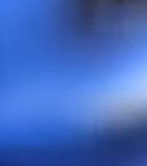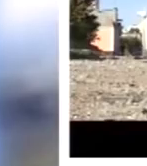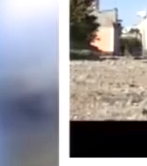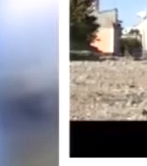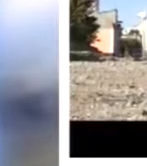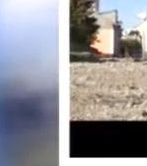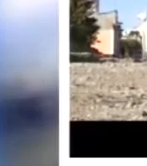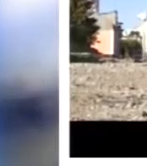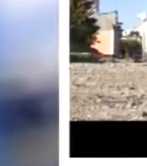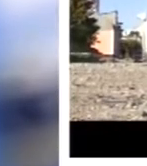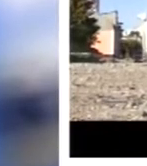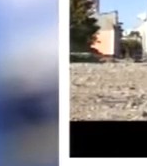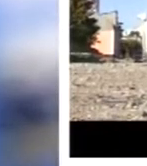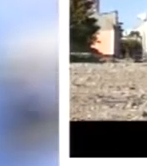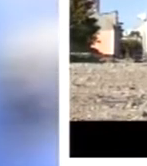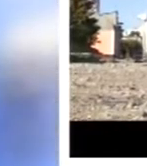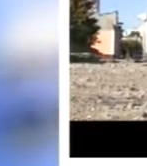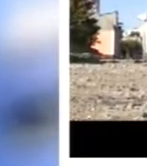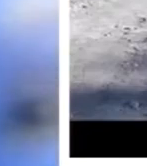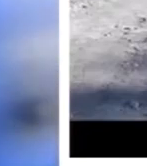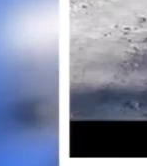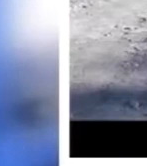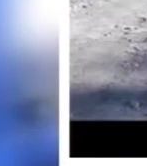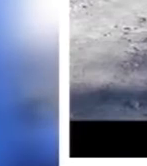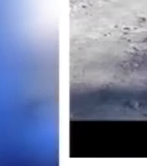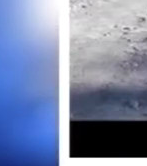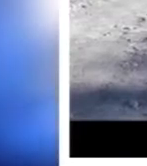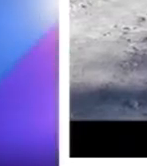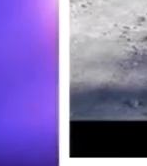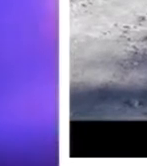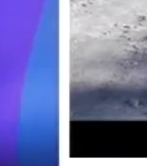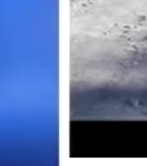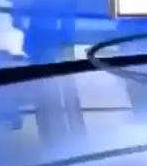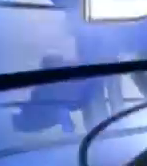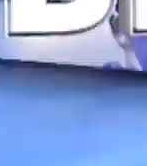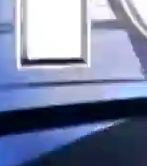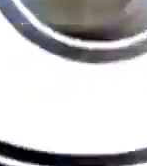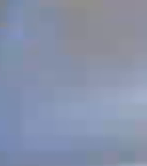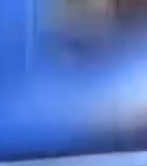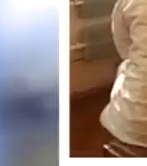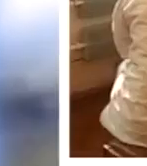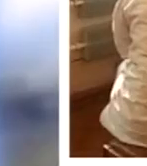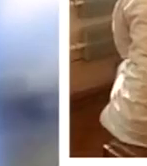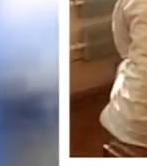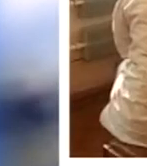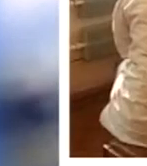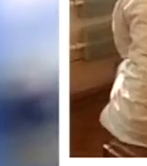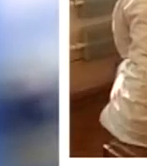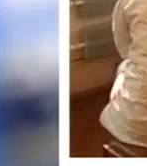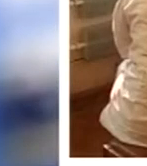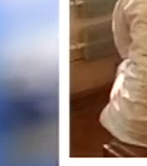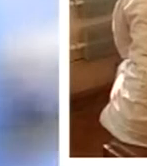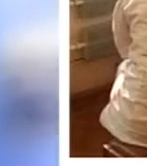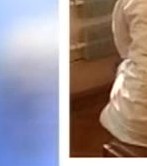П'ять з половиною тисяч недоліків на дорогах Тернопільщини обласного значення виявили патрульні. У Тернополі до